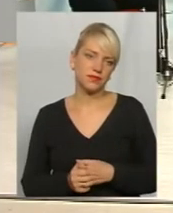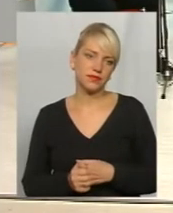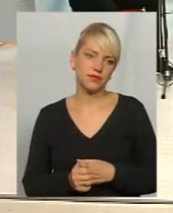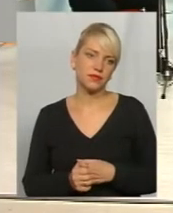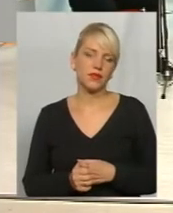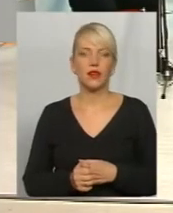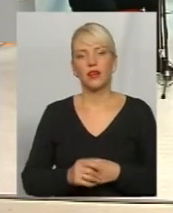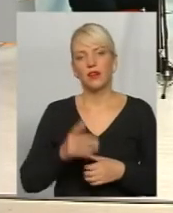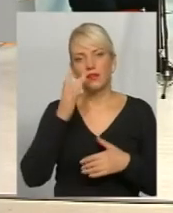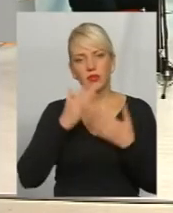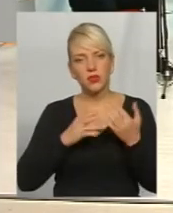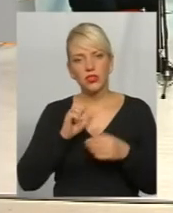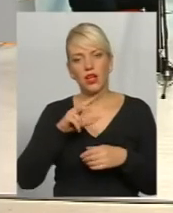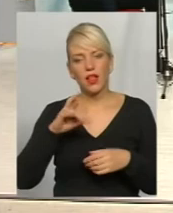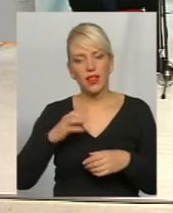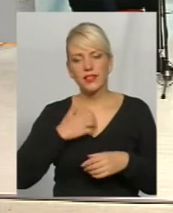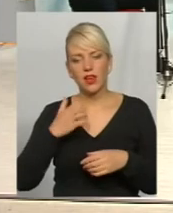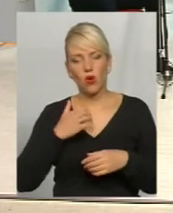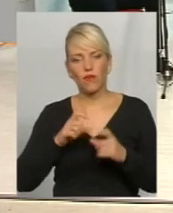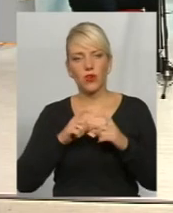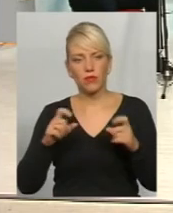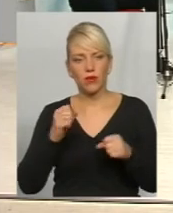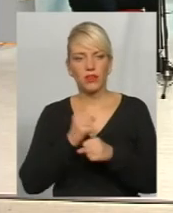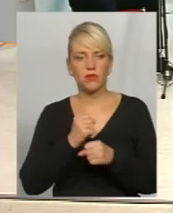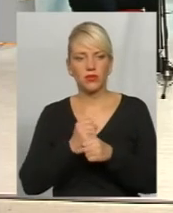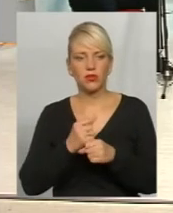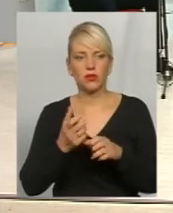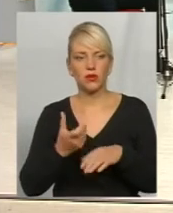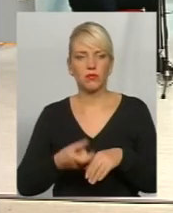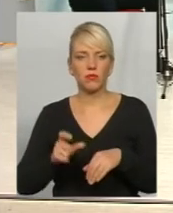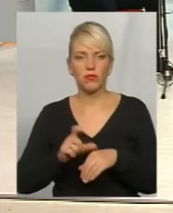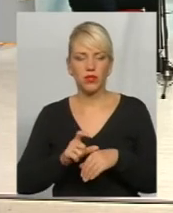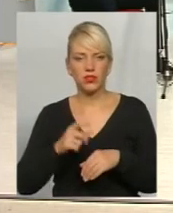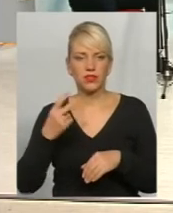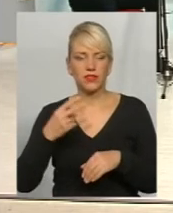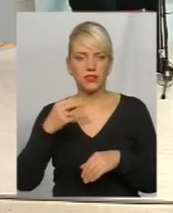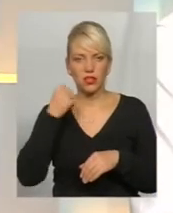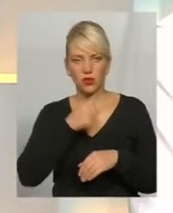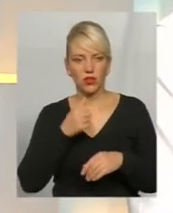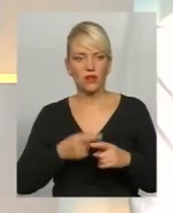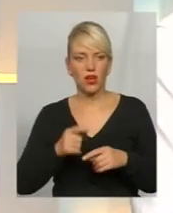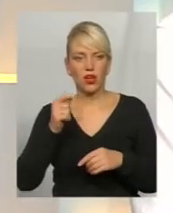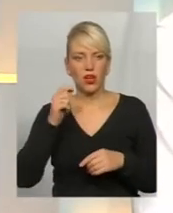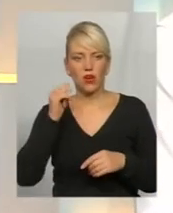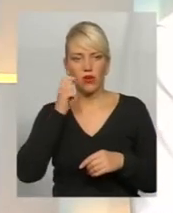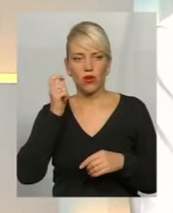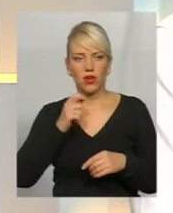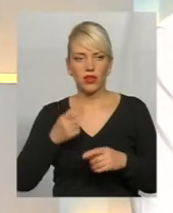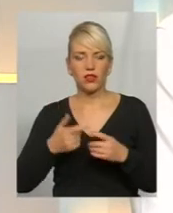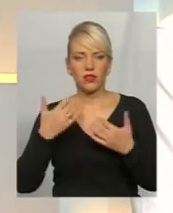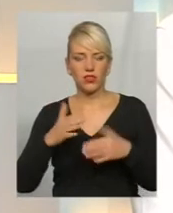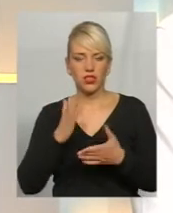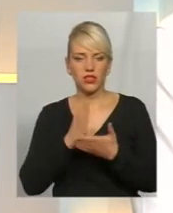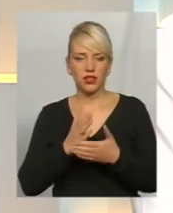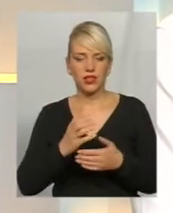років взагалі. Немає на увазі, вони стали учасником пенсійного дію. з 2012 року, вони іноземні компанії, вони вже в нас діють, 2012 року.